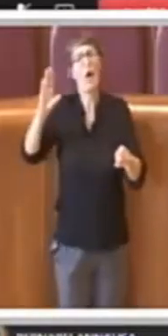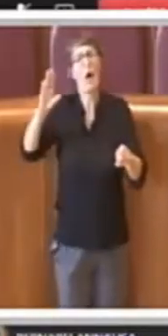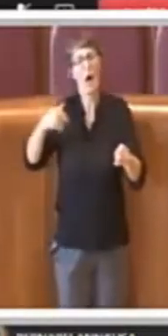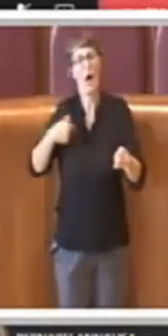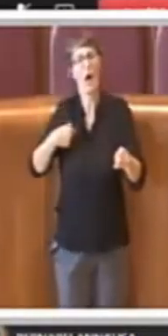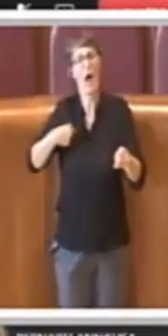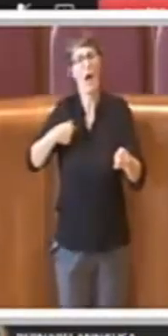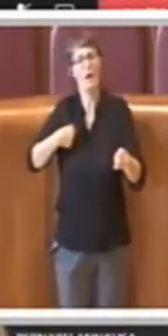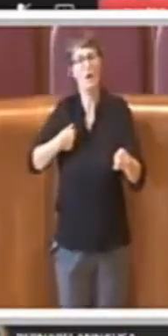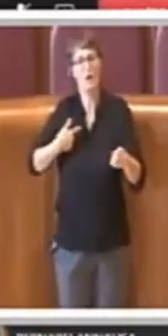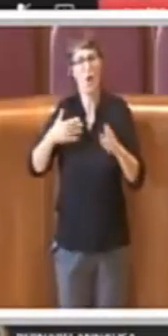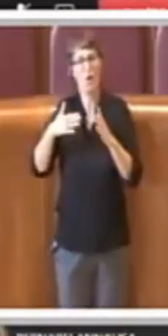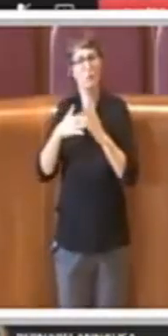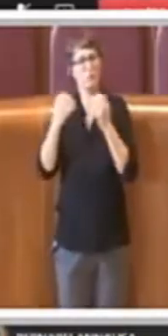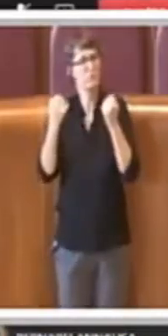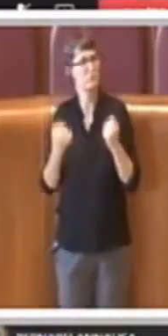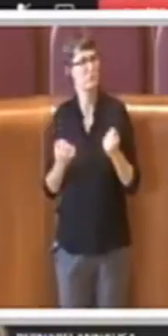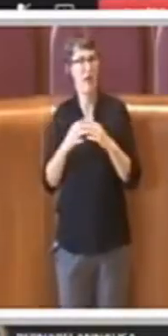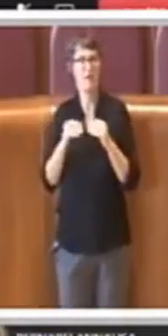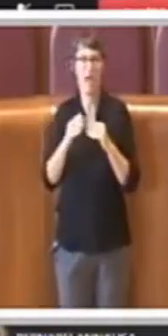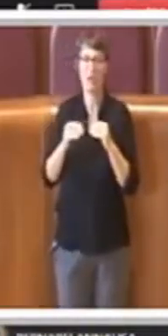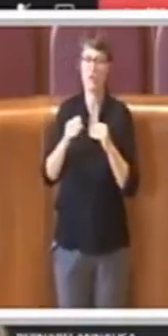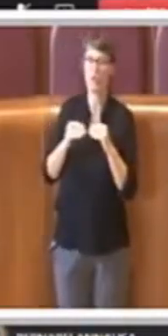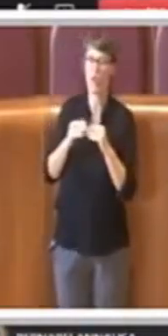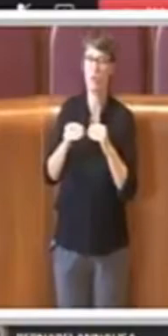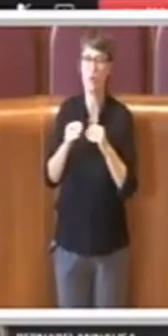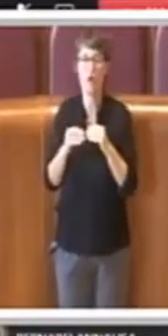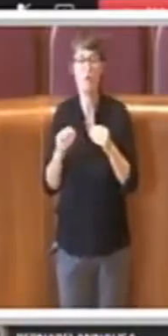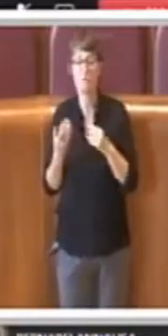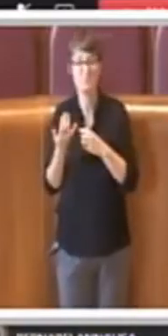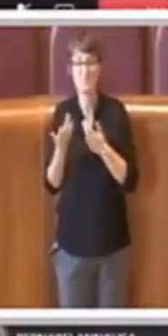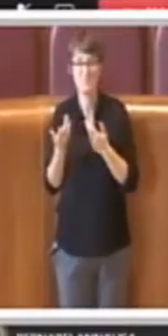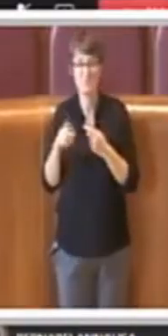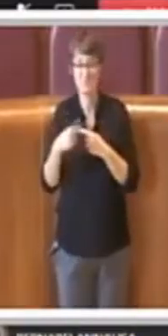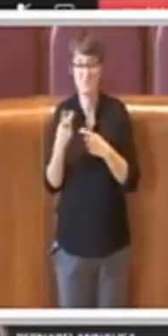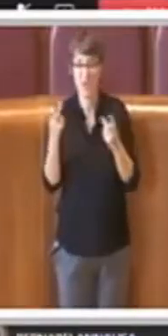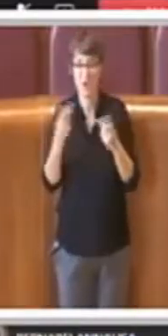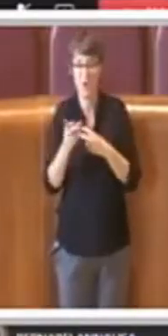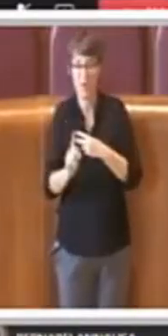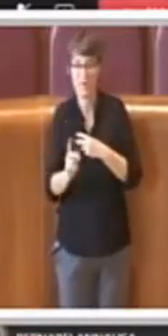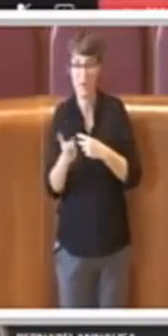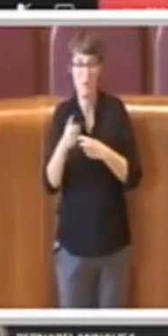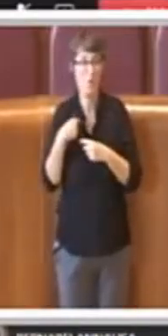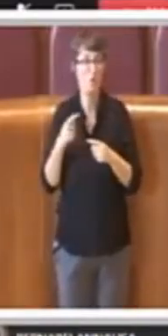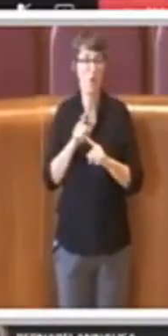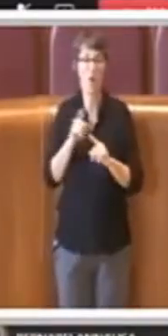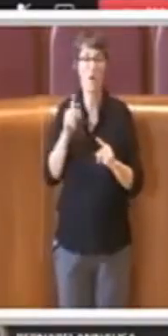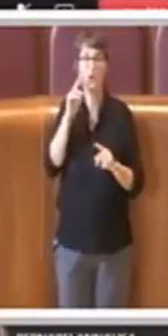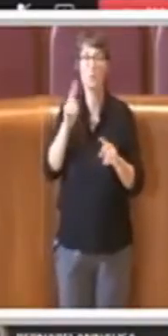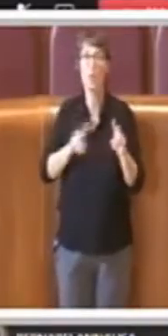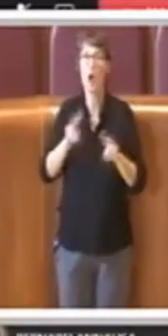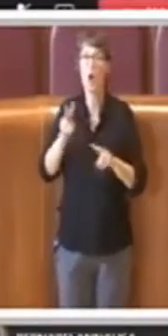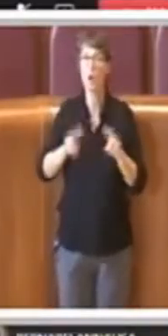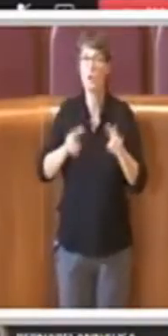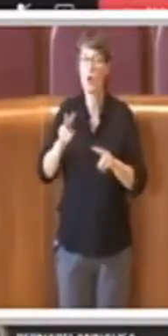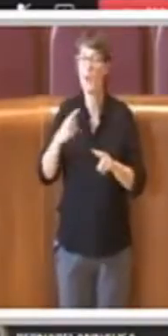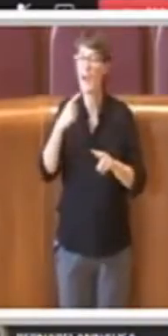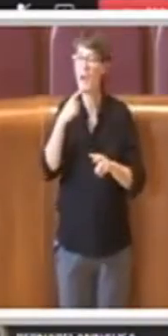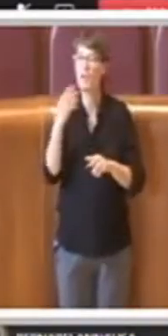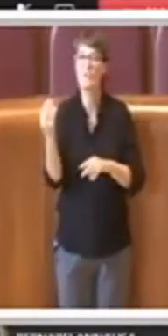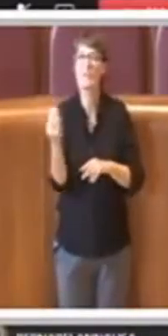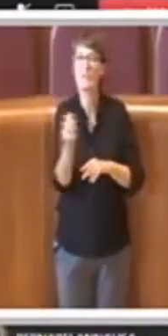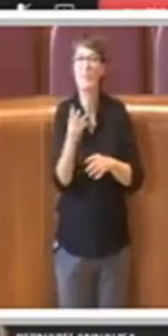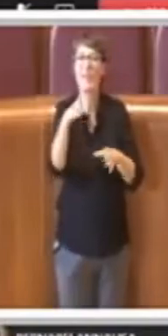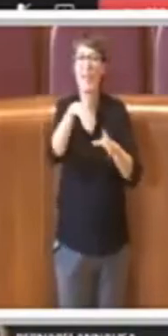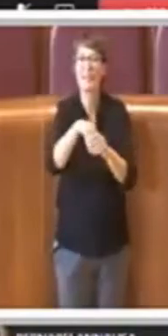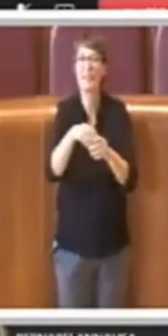nessun appartamento per l'amministrazione o che nessuno ha controllato, che le persone messe dentro in questi appartamenti che